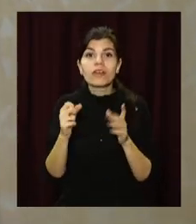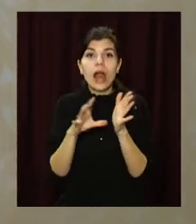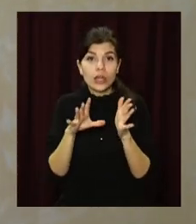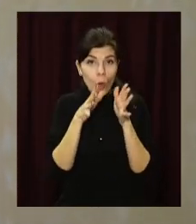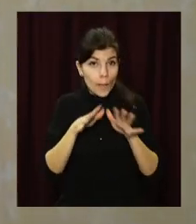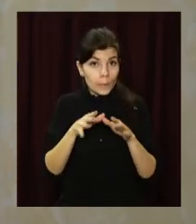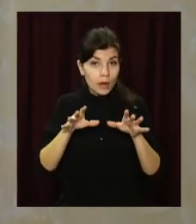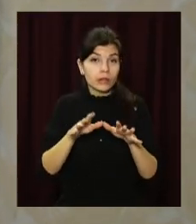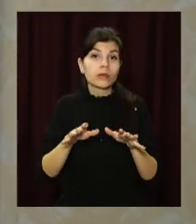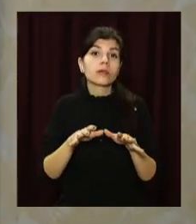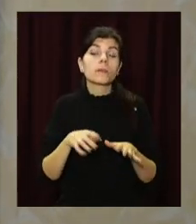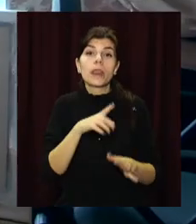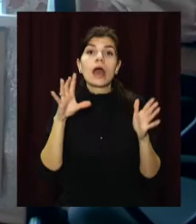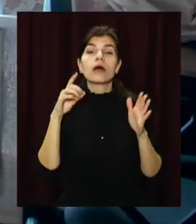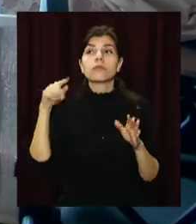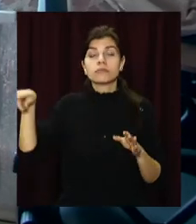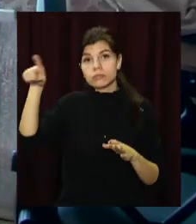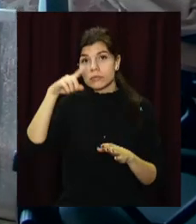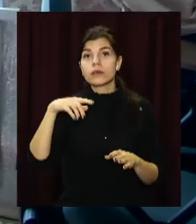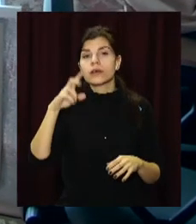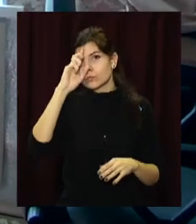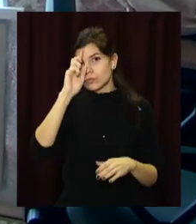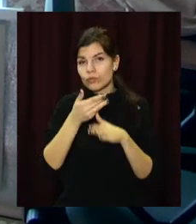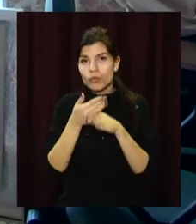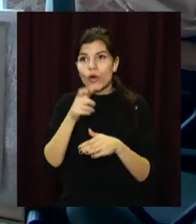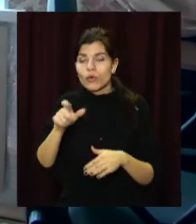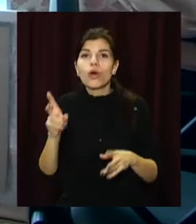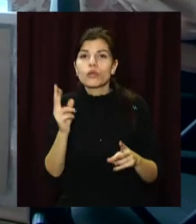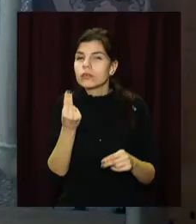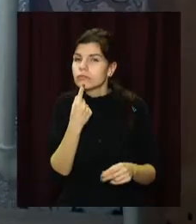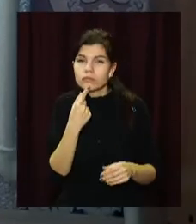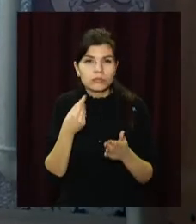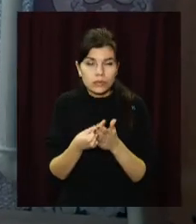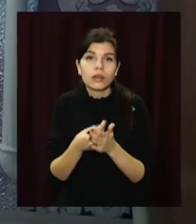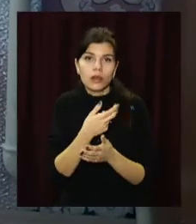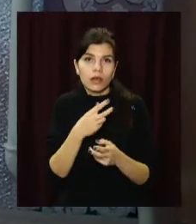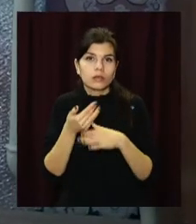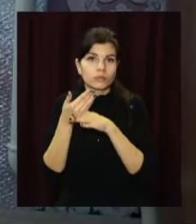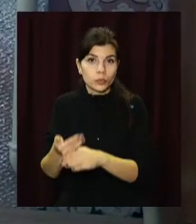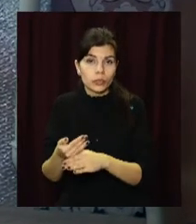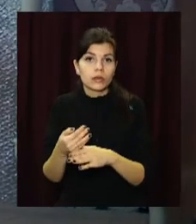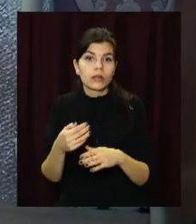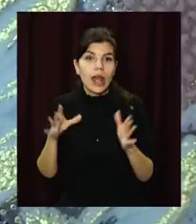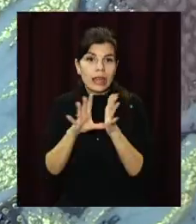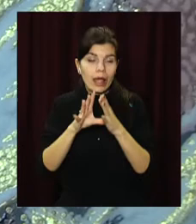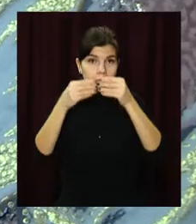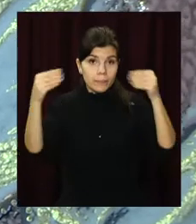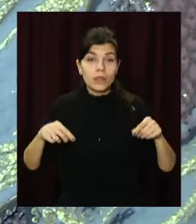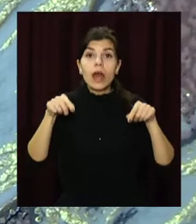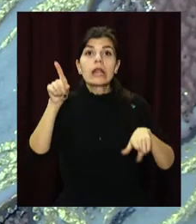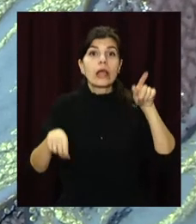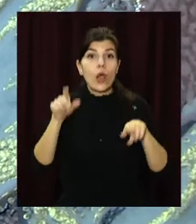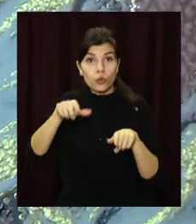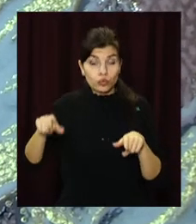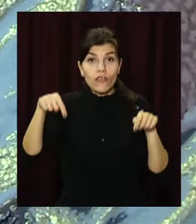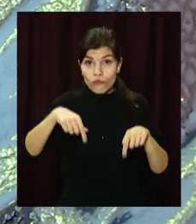електроопалення. Енергетики оновили мережі, влада допомогла пільговикам з проєктами для нового опалення та придбала електропанелі. Цьогоріч декому з